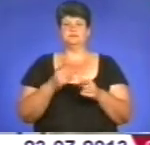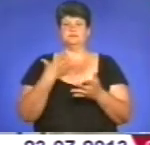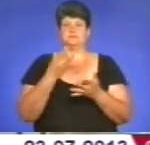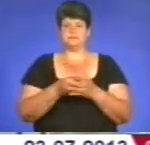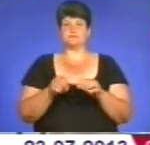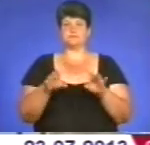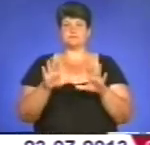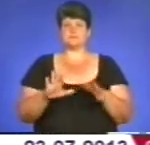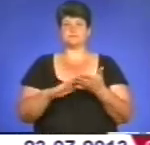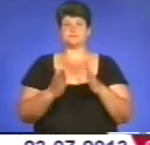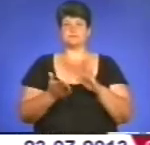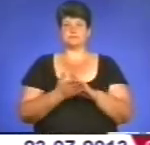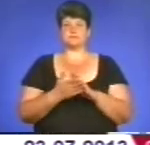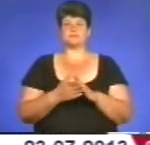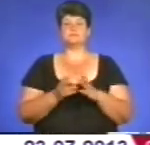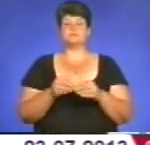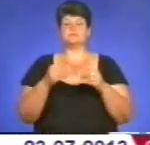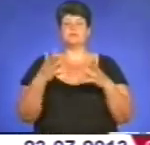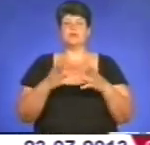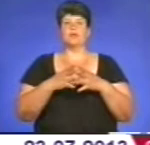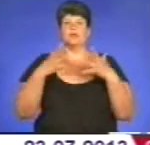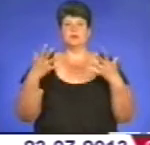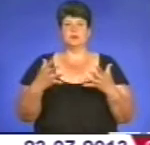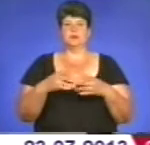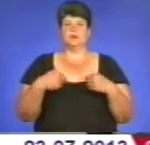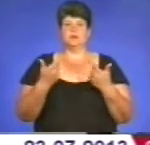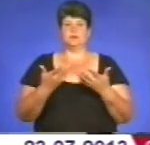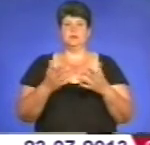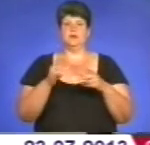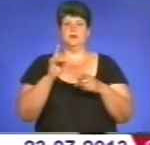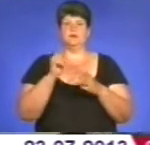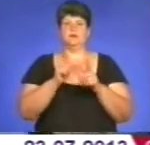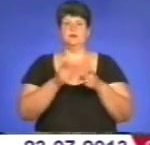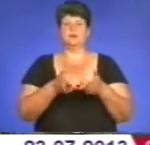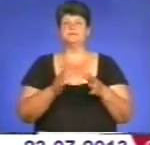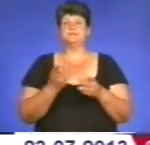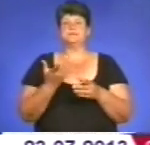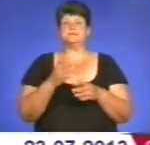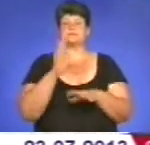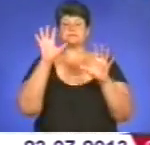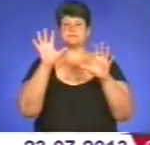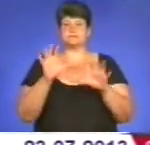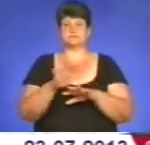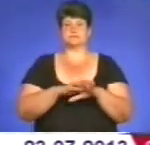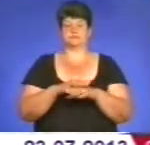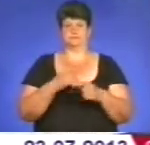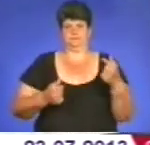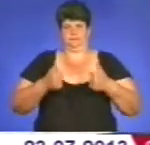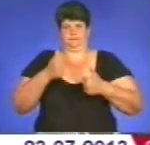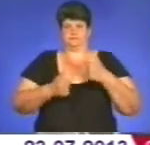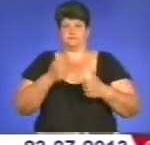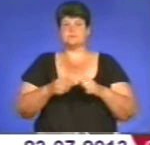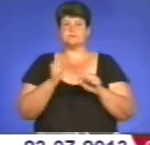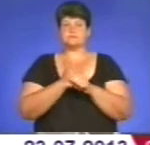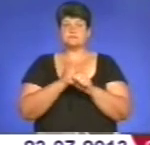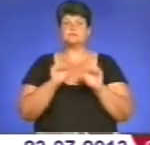В умовах перевищення пропозиції робочої сили над попитом вступають в дію закони ринкової конкуренції. Роботодавець має